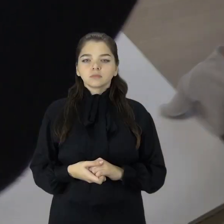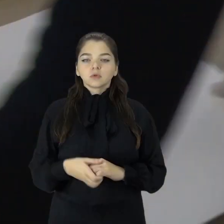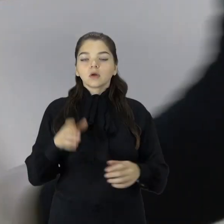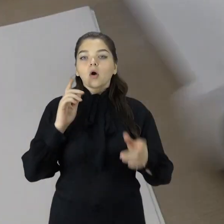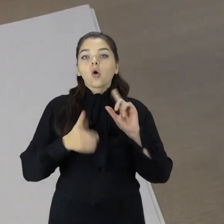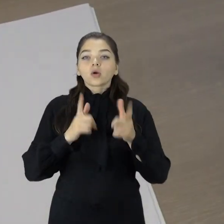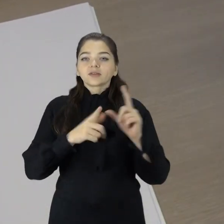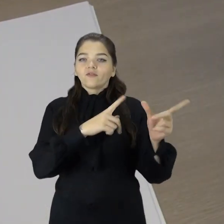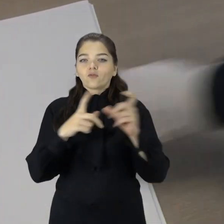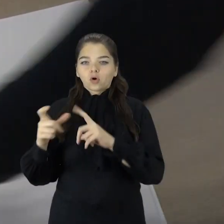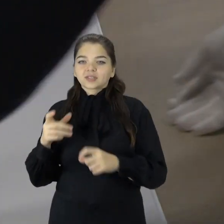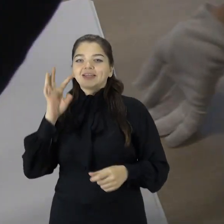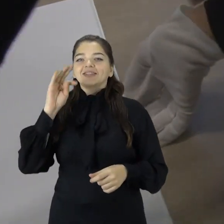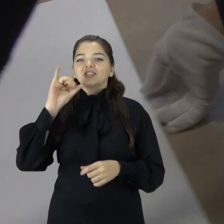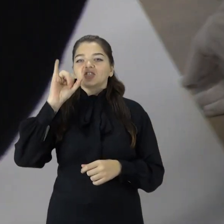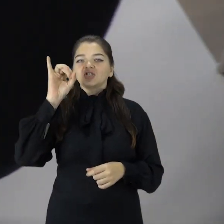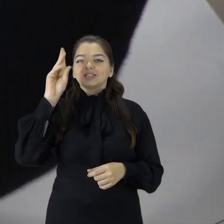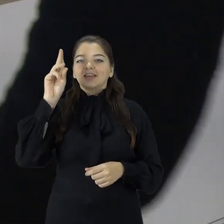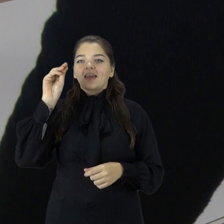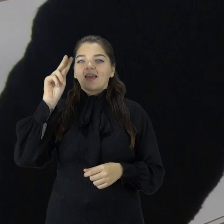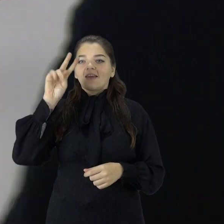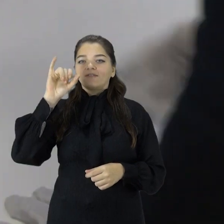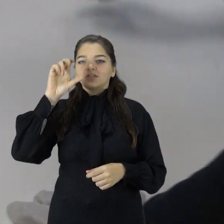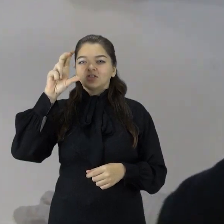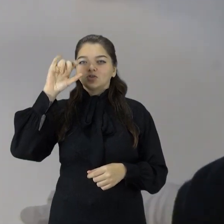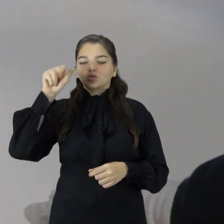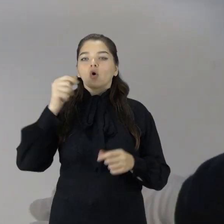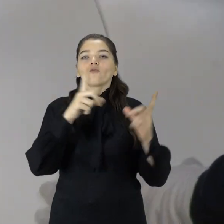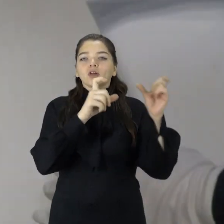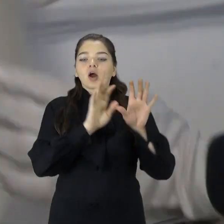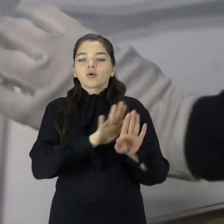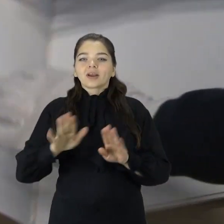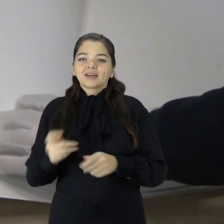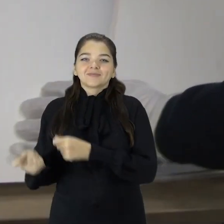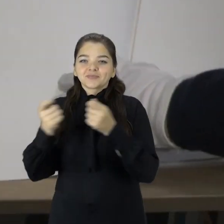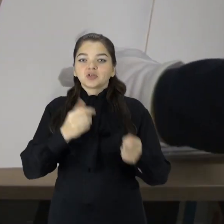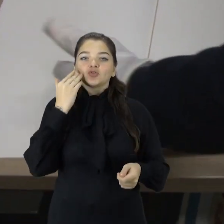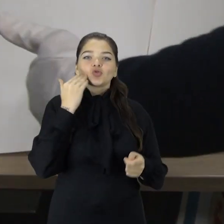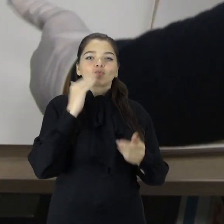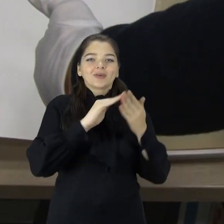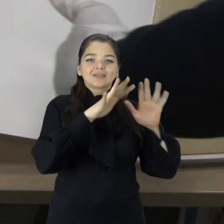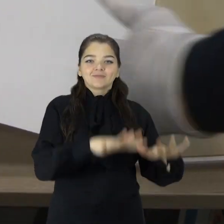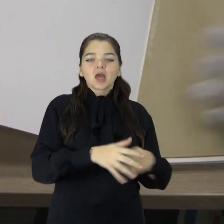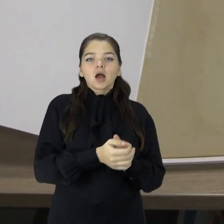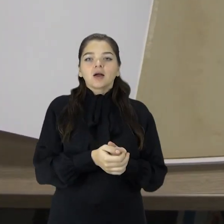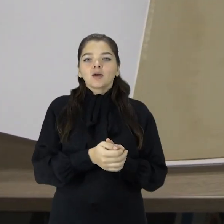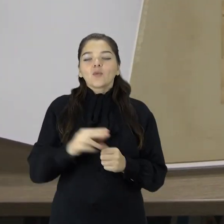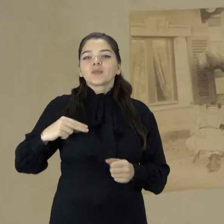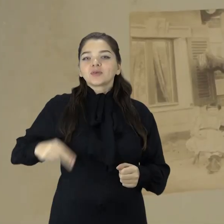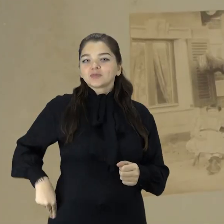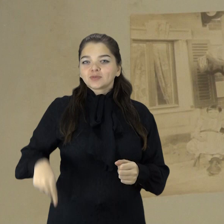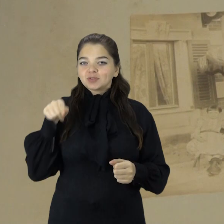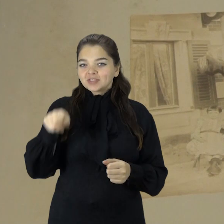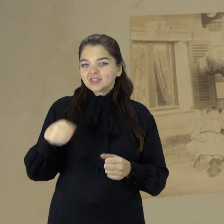Autentiška grafo Benedikto Henriko Tiškevičiaus fotografijų kolekcija atkeliavo į Šiaulius. Prancūzijoje žymaus fotografo